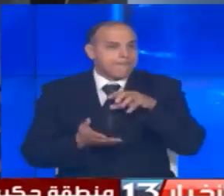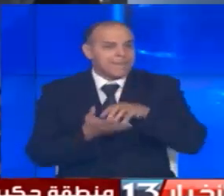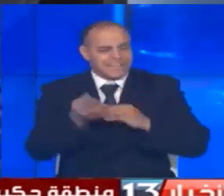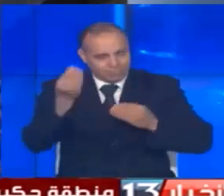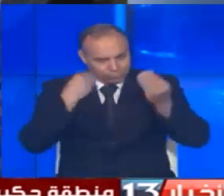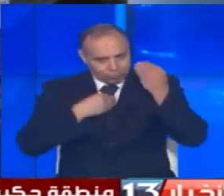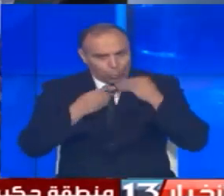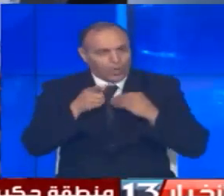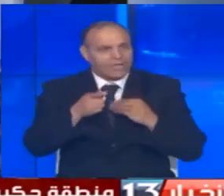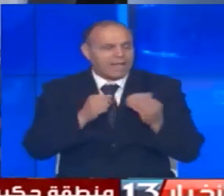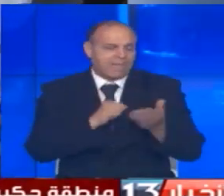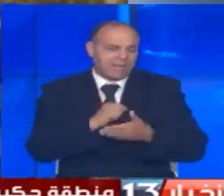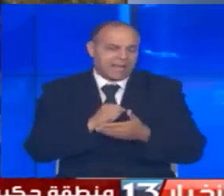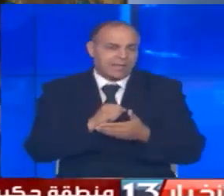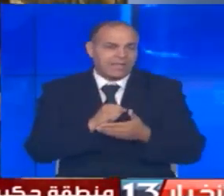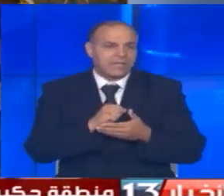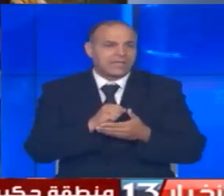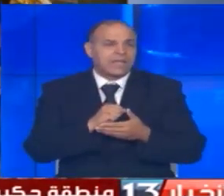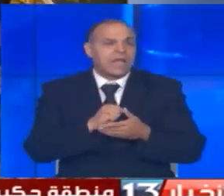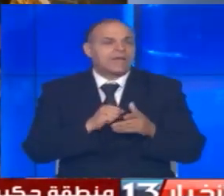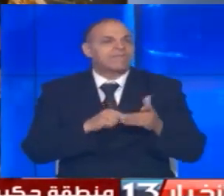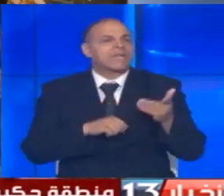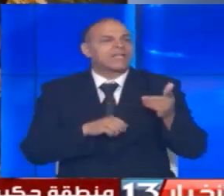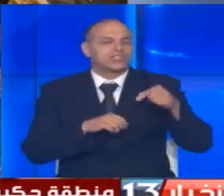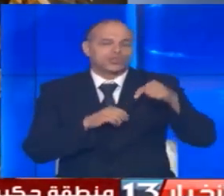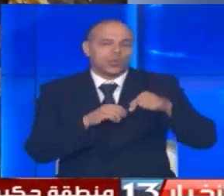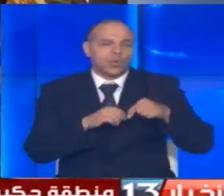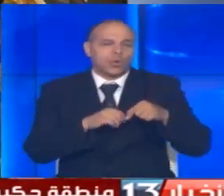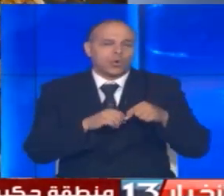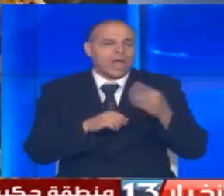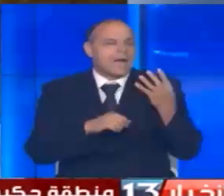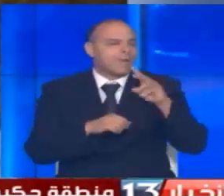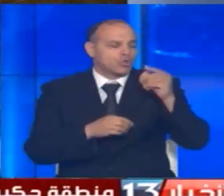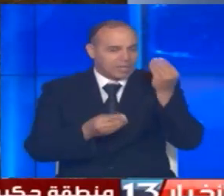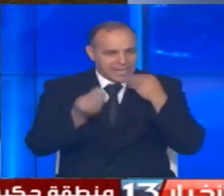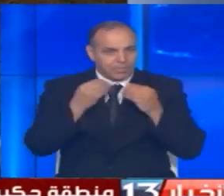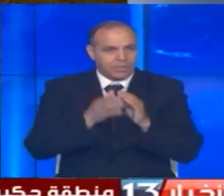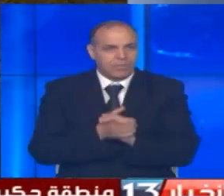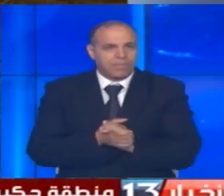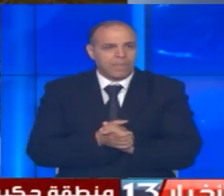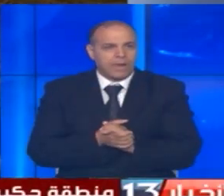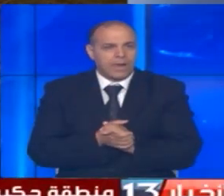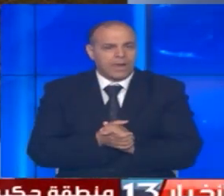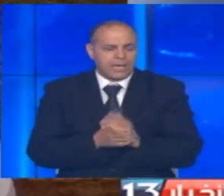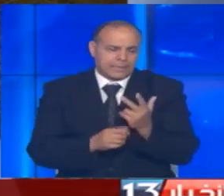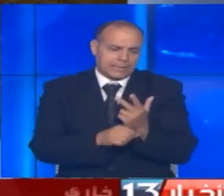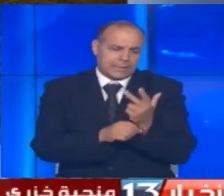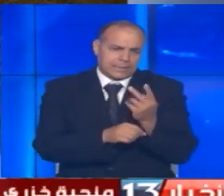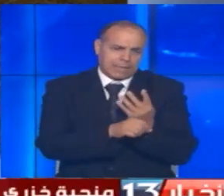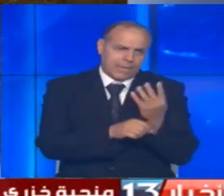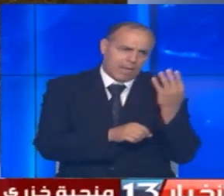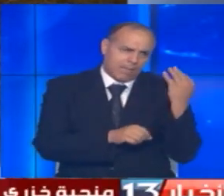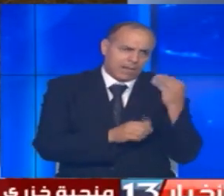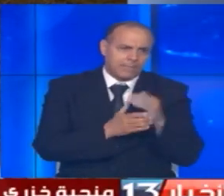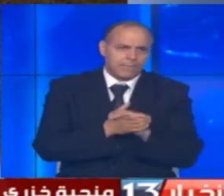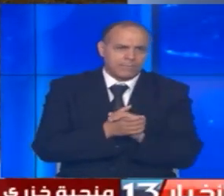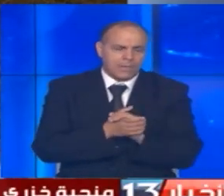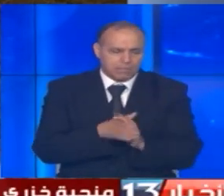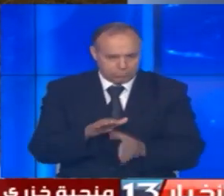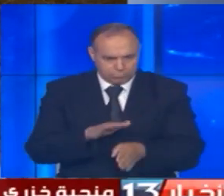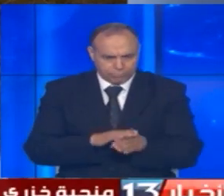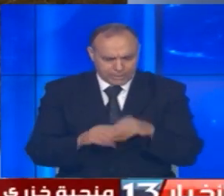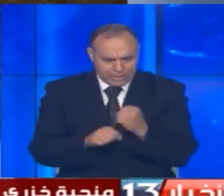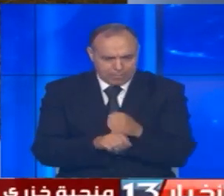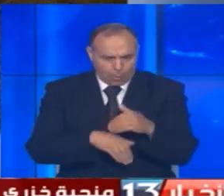التكوين المهني الفلاحي بحكيم الجنوبية دام أربعة أشهر من ثلاث سنين أو أربعة سنين من اللي بدنا من